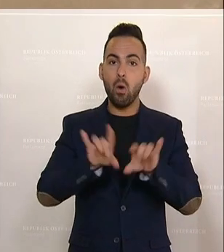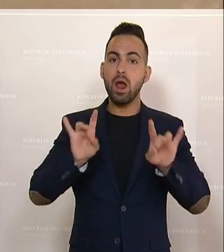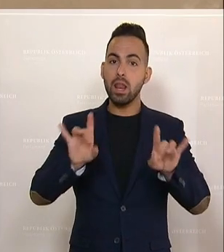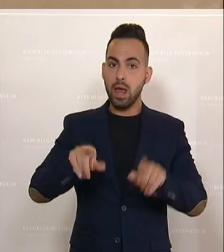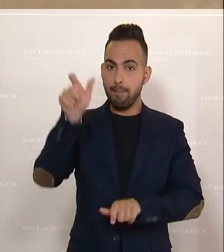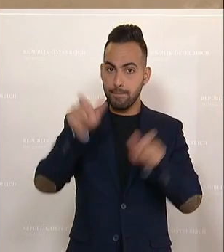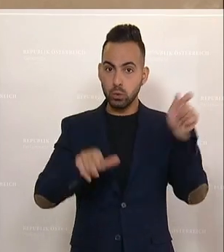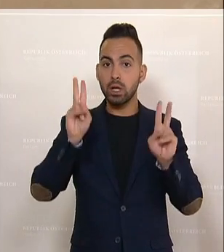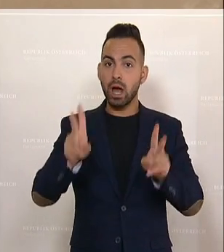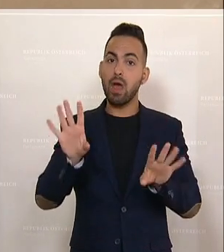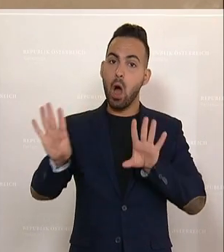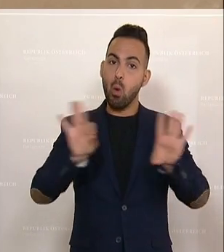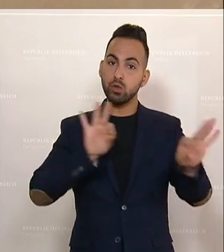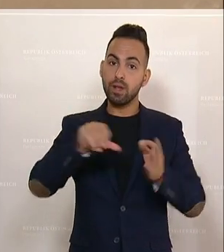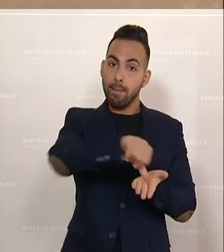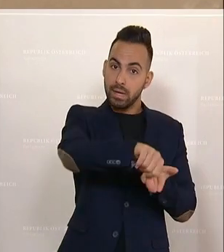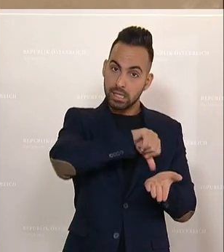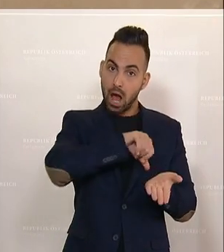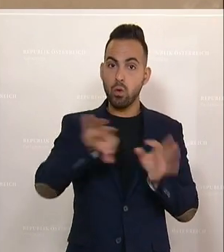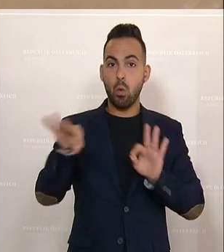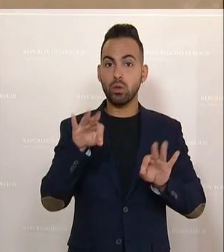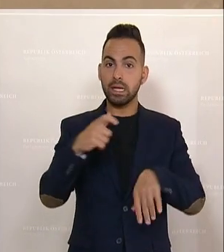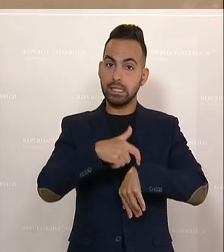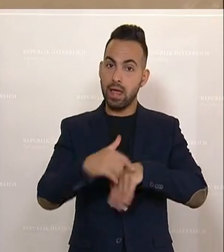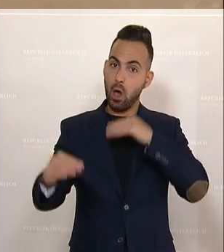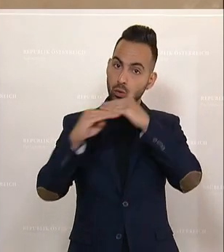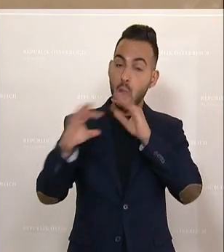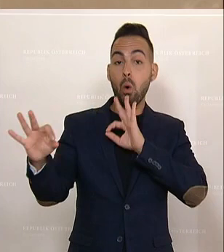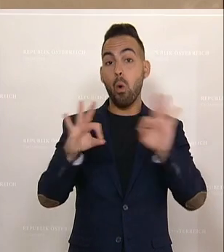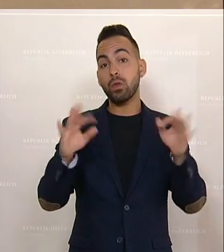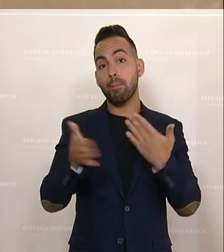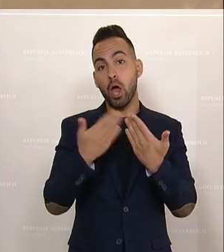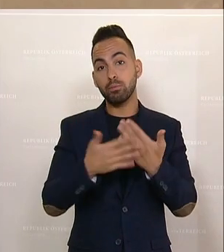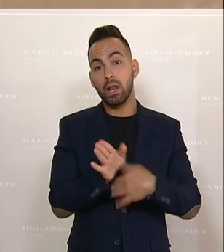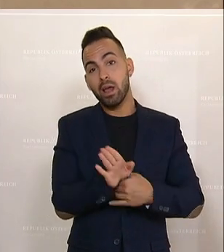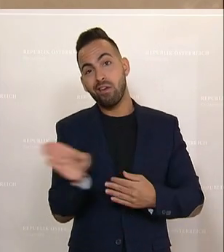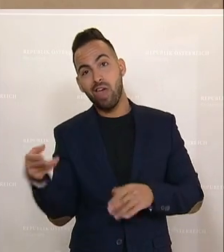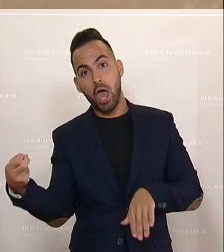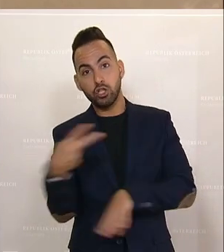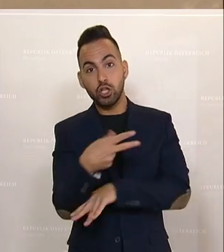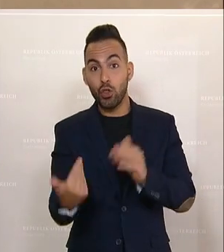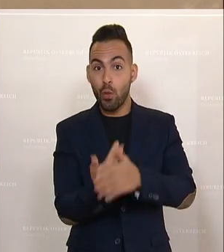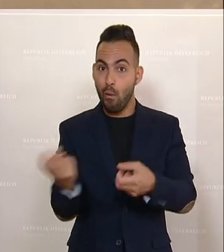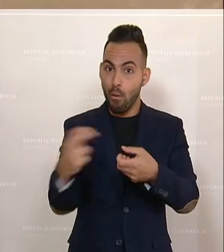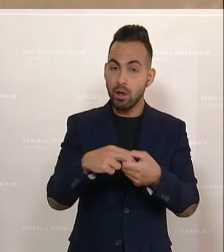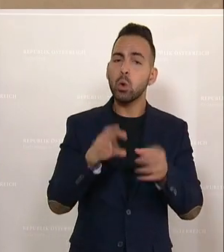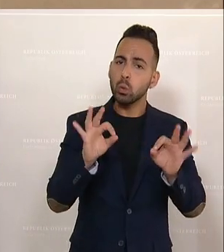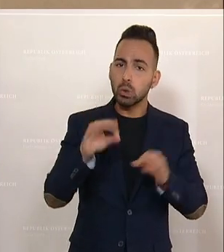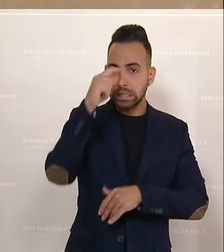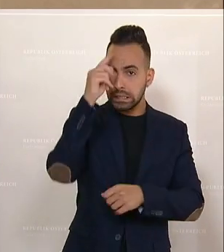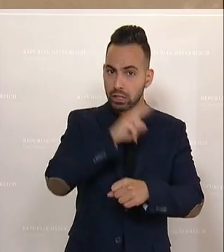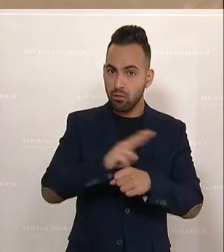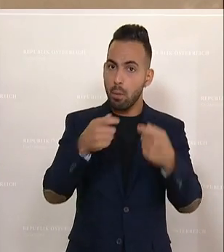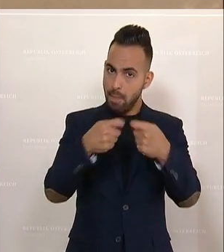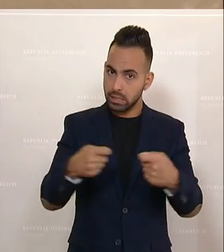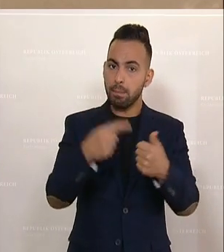Zeitausgleich wählen können beziehungsweise der Querenstieg erleichtert werden soll, das sind durchaus sinnvolle Einzelmaßnahmen, wird